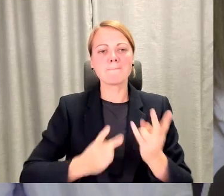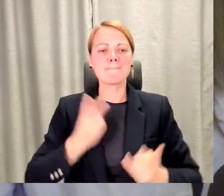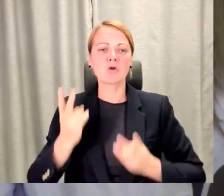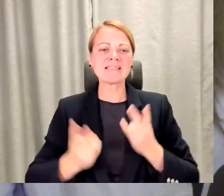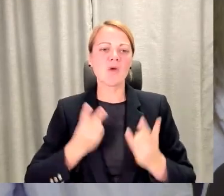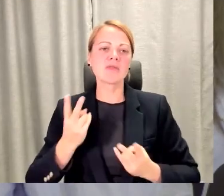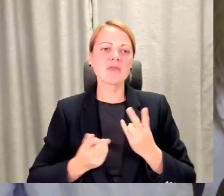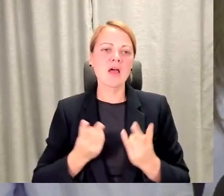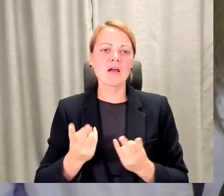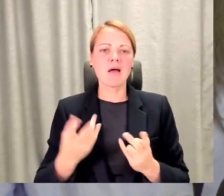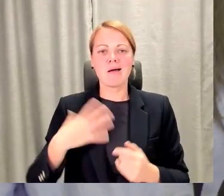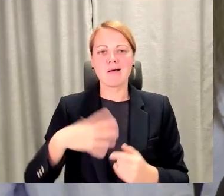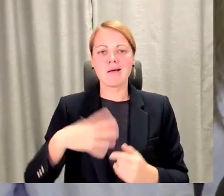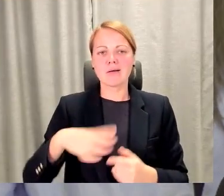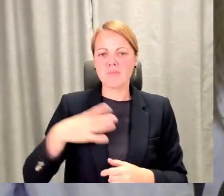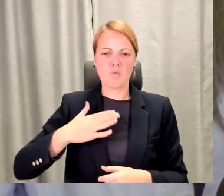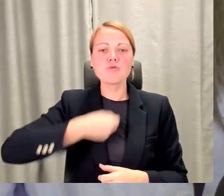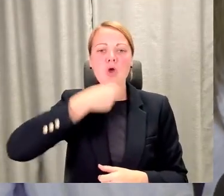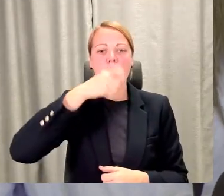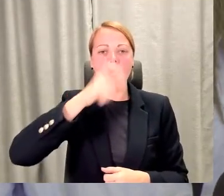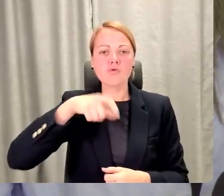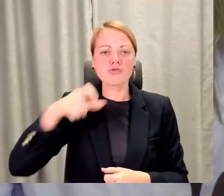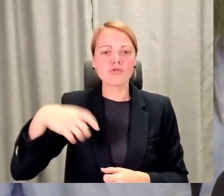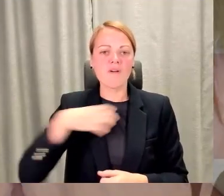mums pieaugušajiem vajadzētu mācīties?